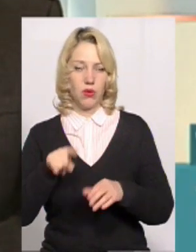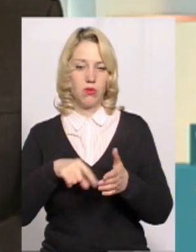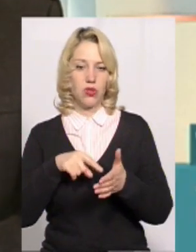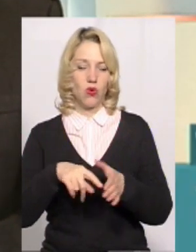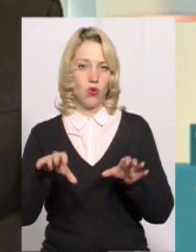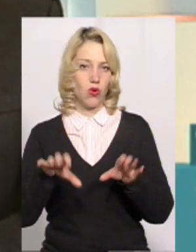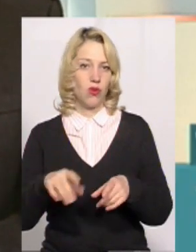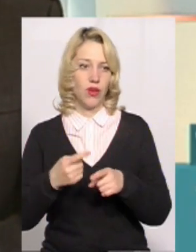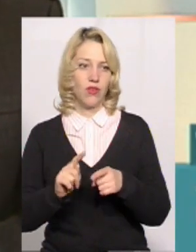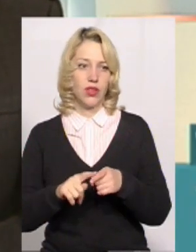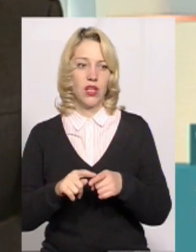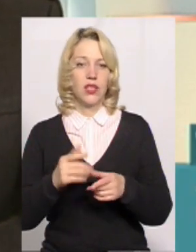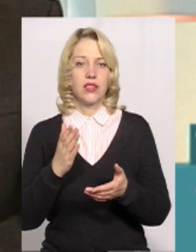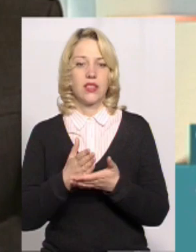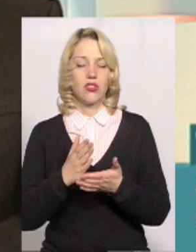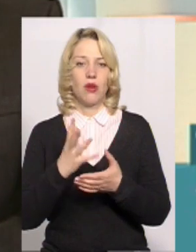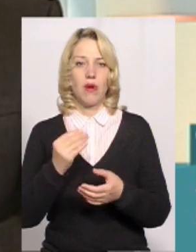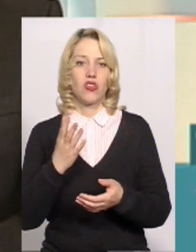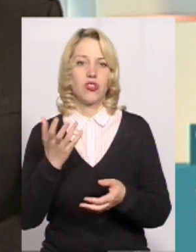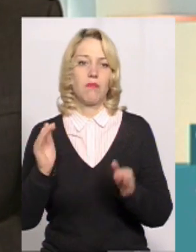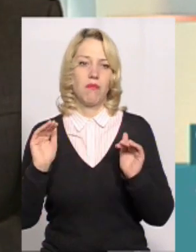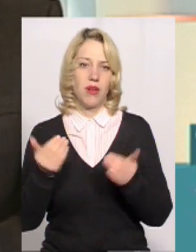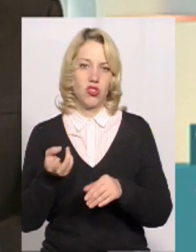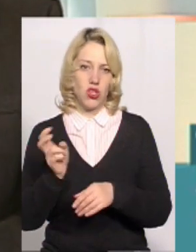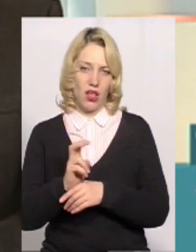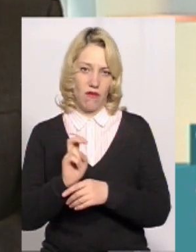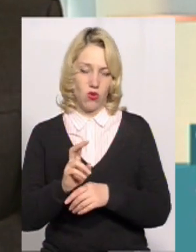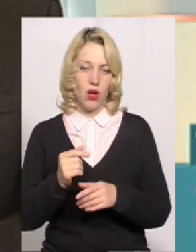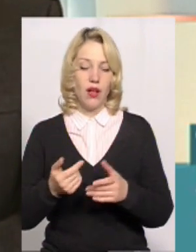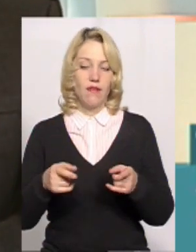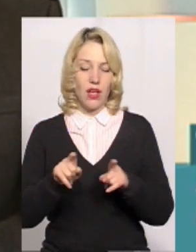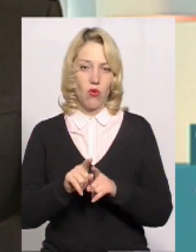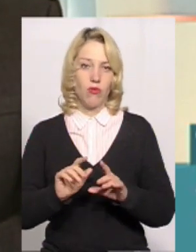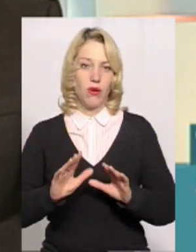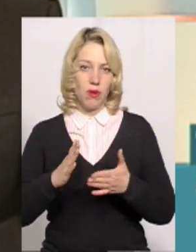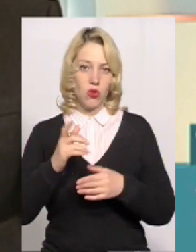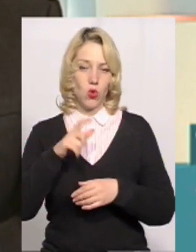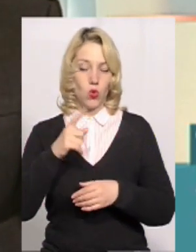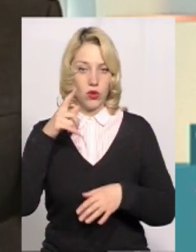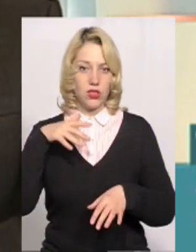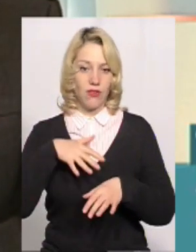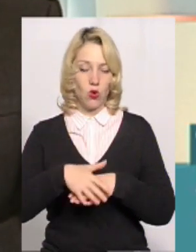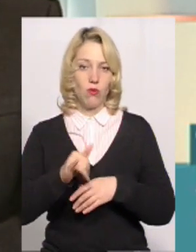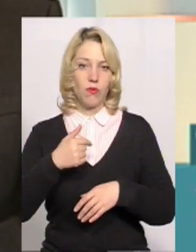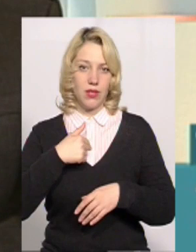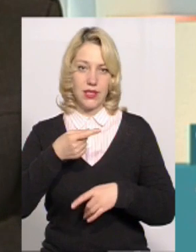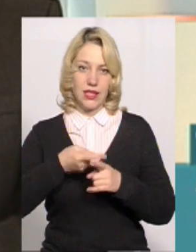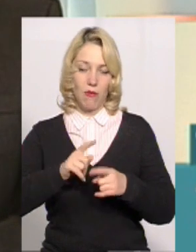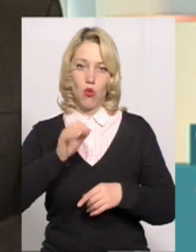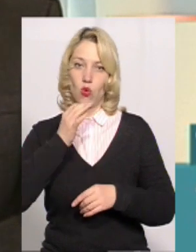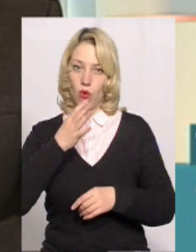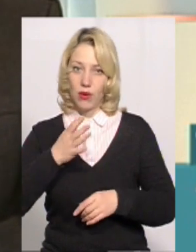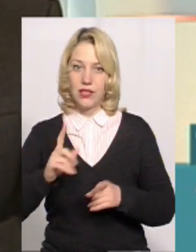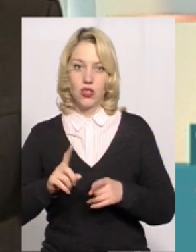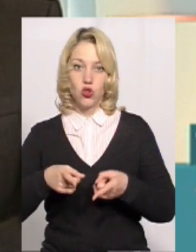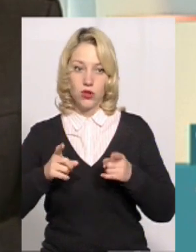міського голови, то він, зазвичай, в нас має меншу ще явку. А в даному випадку люди, дійсно, свідомі, і мені це подобається,